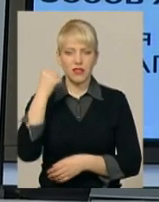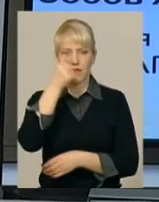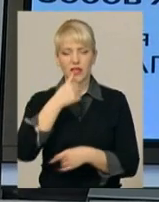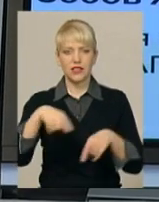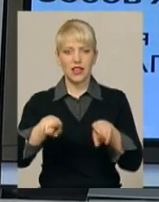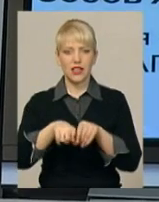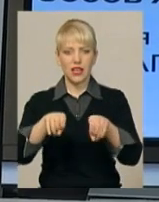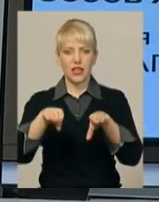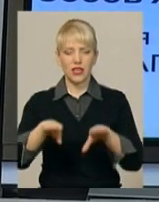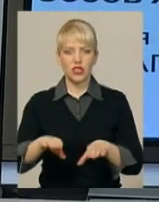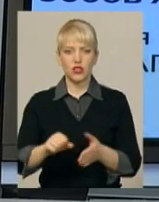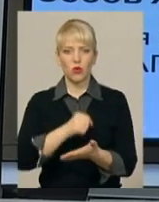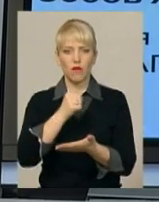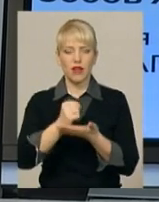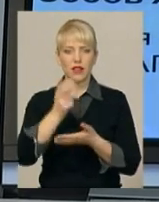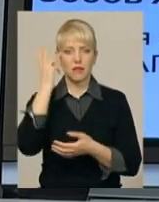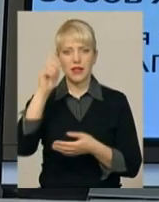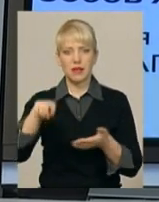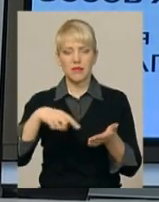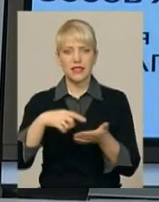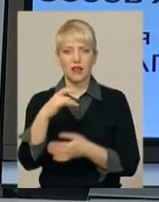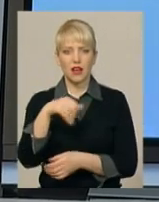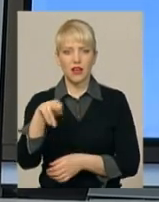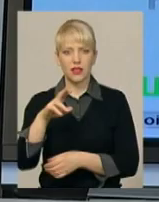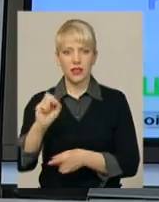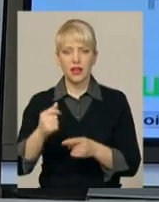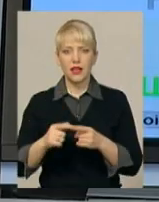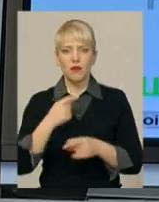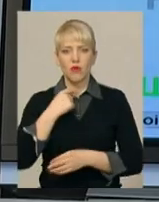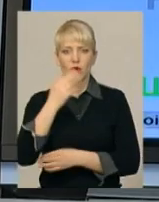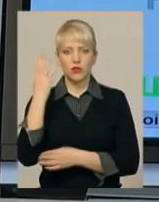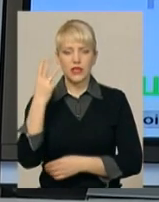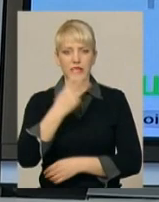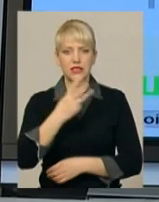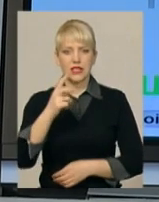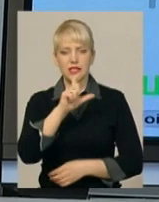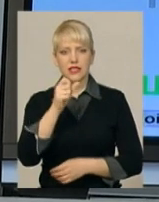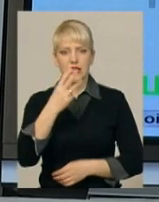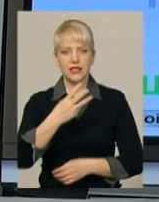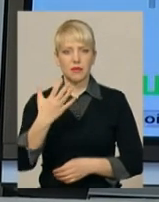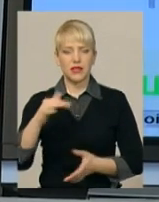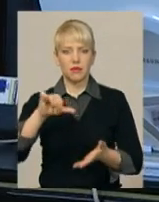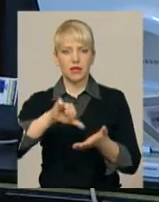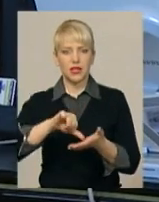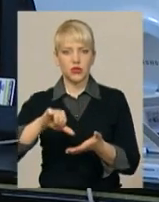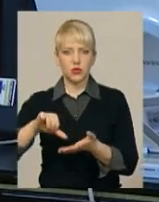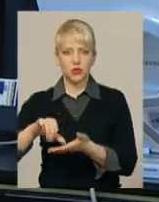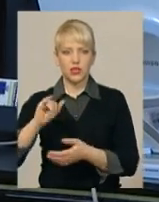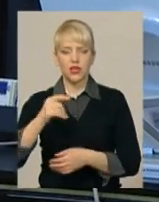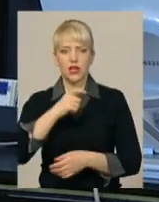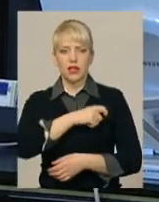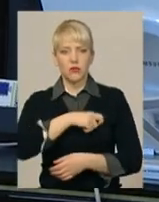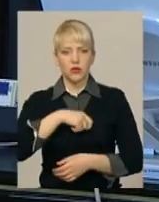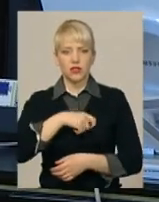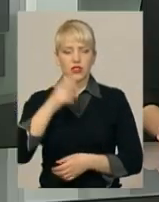сьогодні на сесії Хмельницької міської ради. Проголосували за нього 33 із 35 присутніх у залі депутатів. Червоно